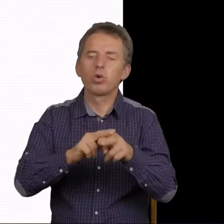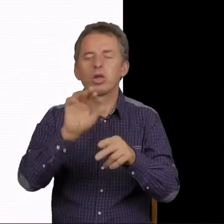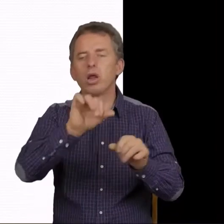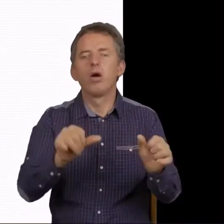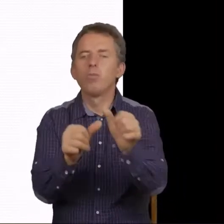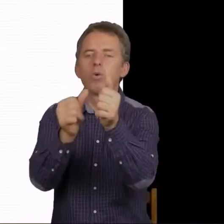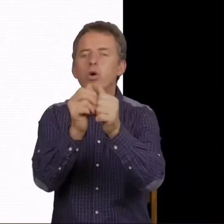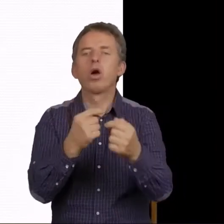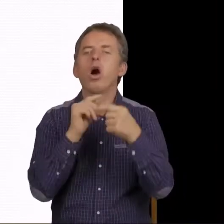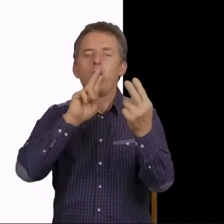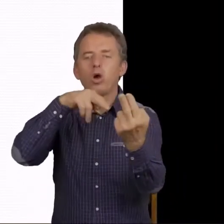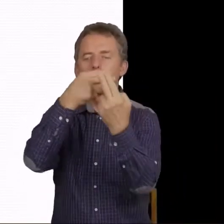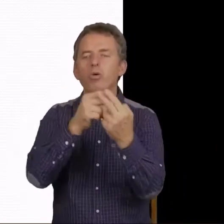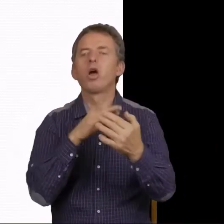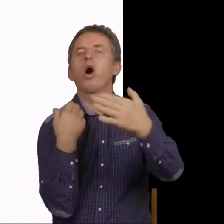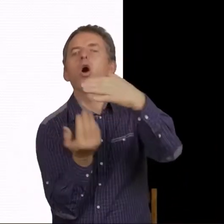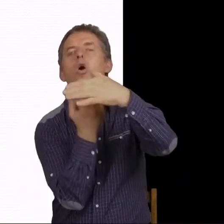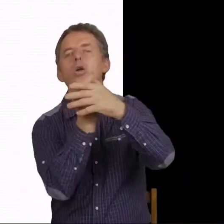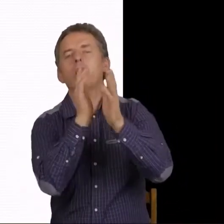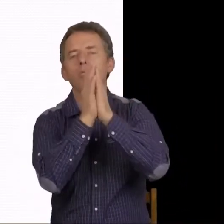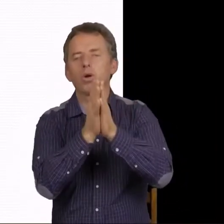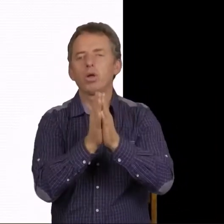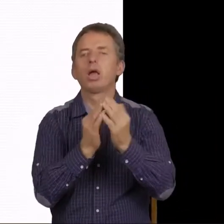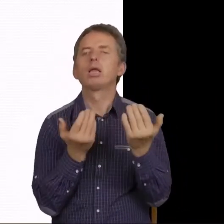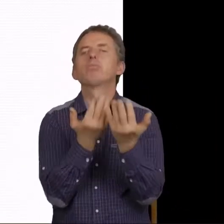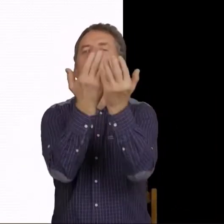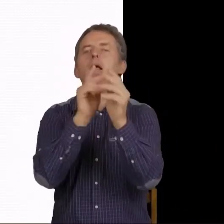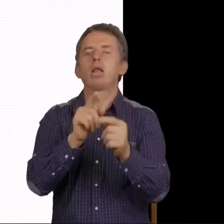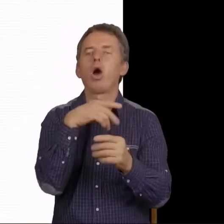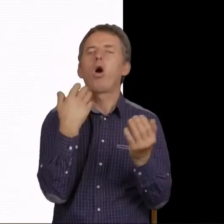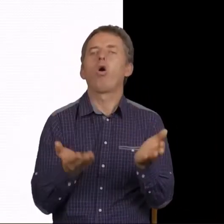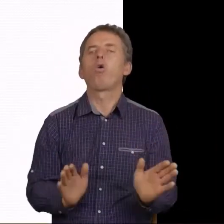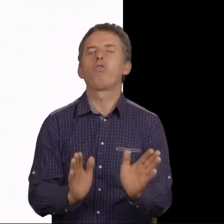ogniem na ich prośbę i spali tę ofiarę.